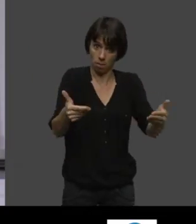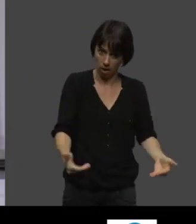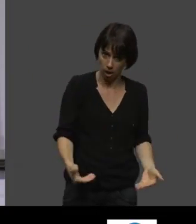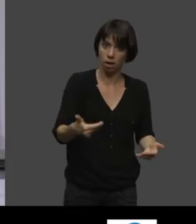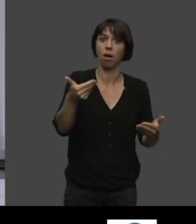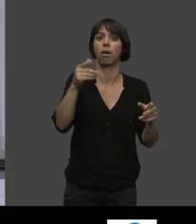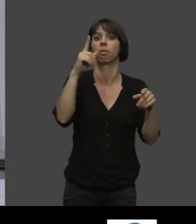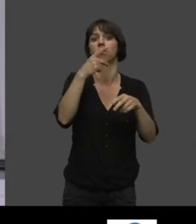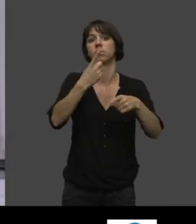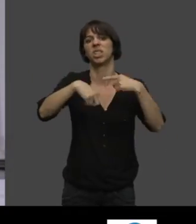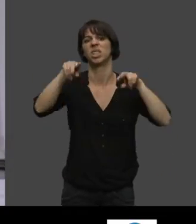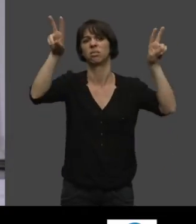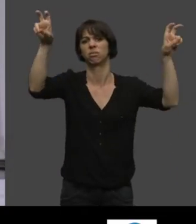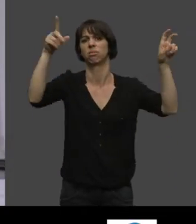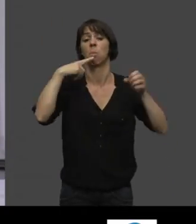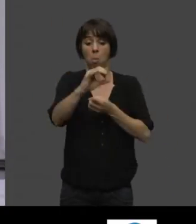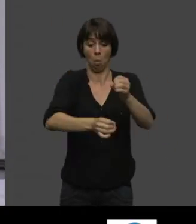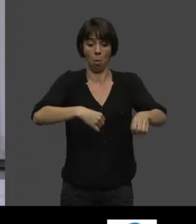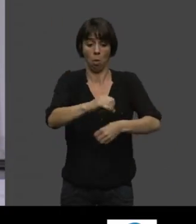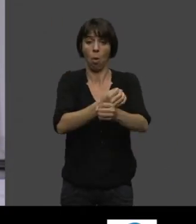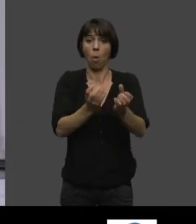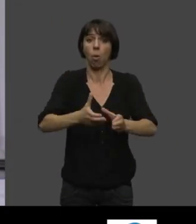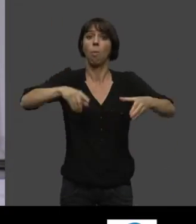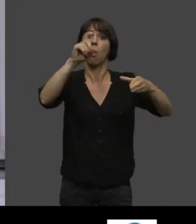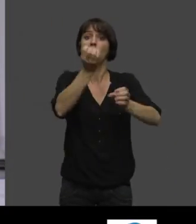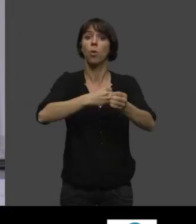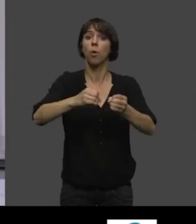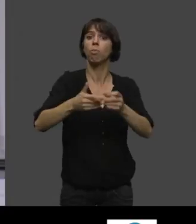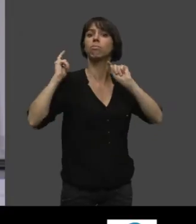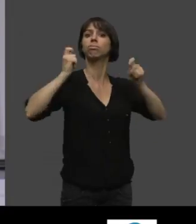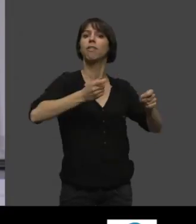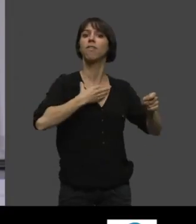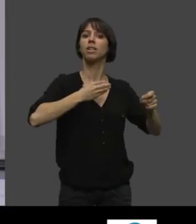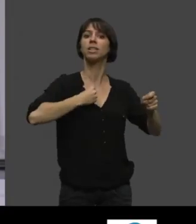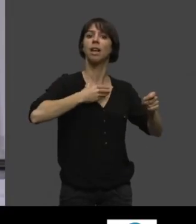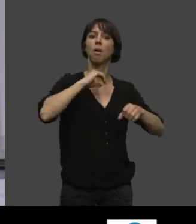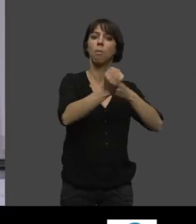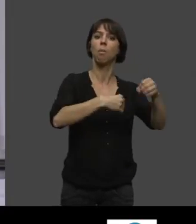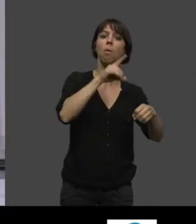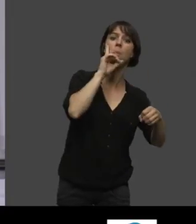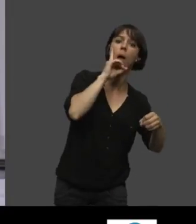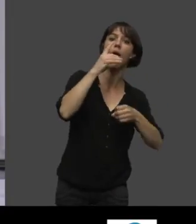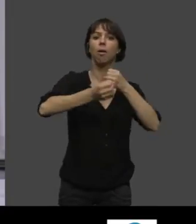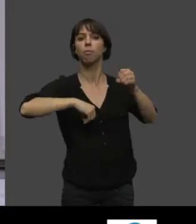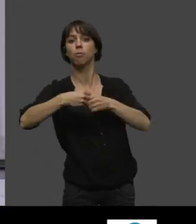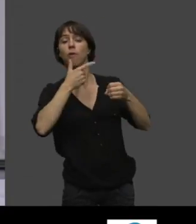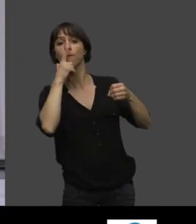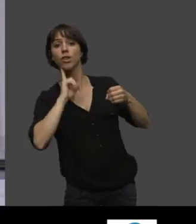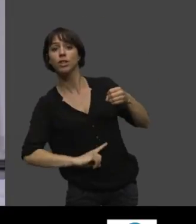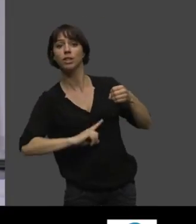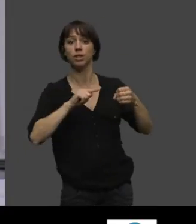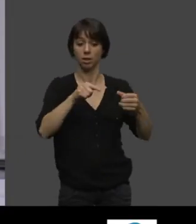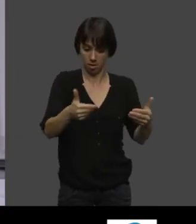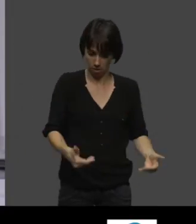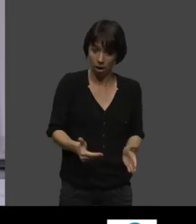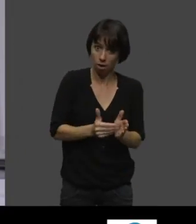a appelés bouillons-mères, bouillons-filles. Aujourd'hui, nous sommes en train de travailler sur de nouveaux bouillons qui